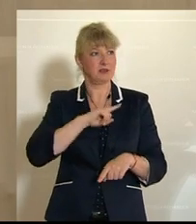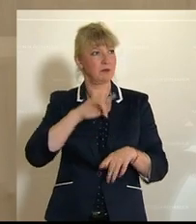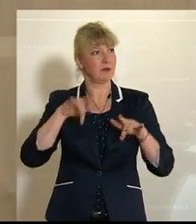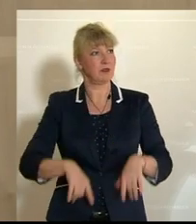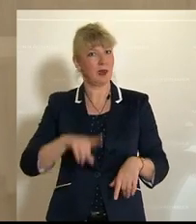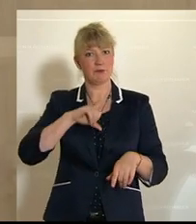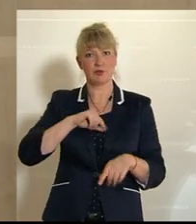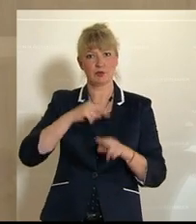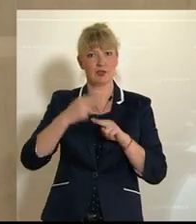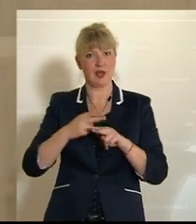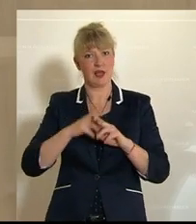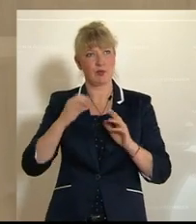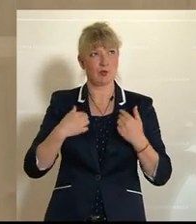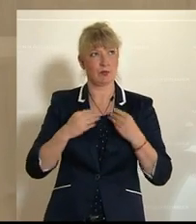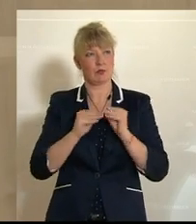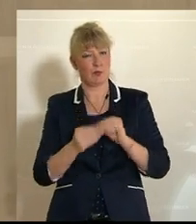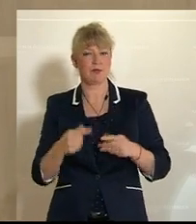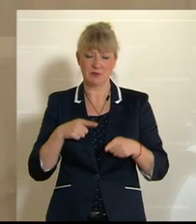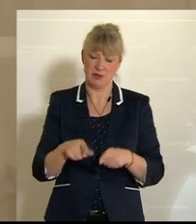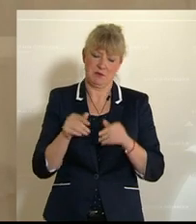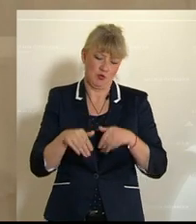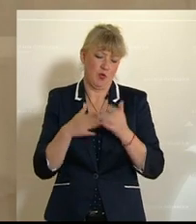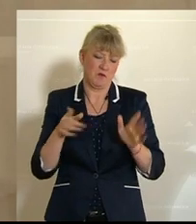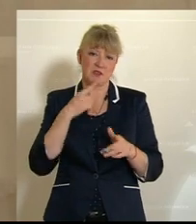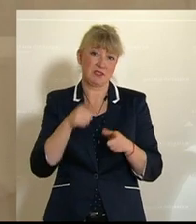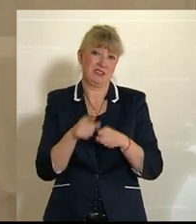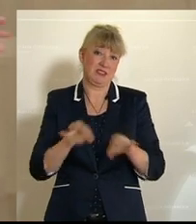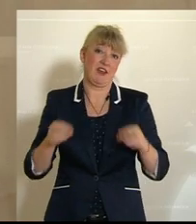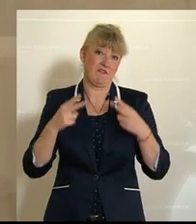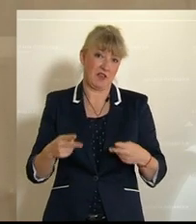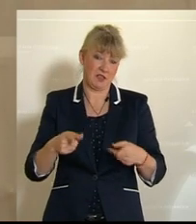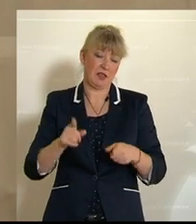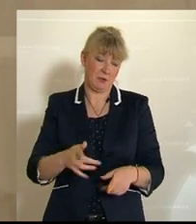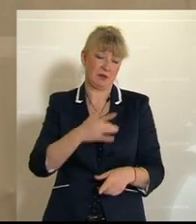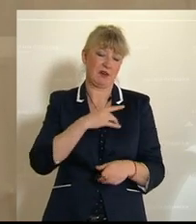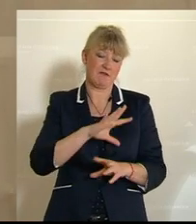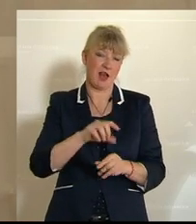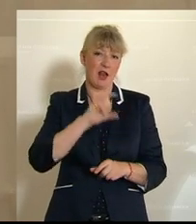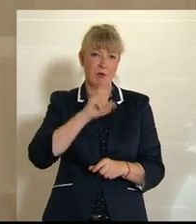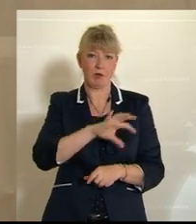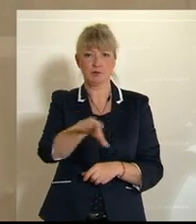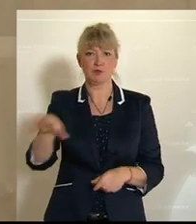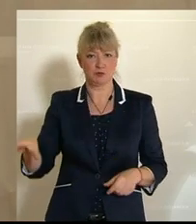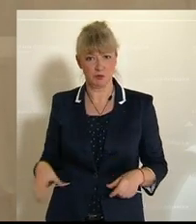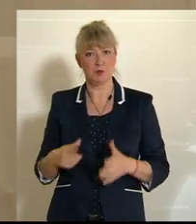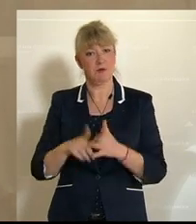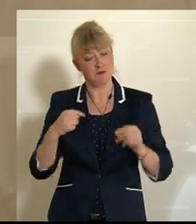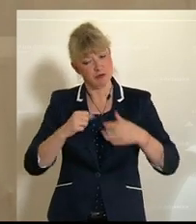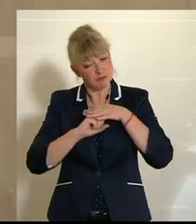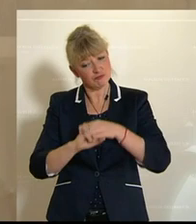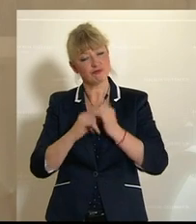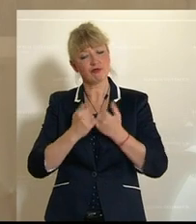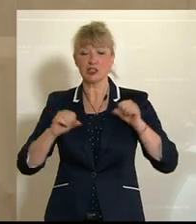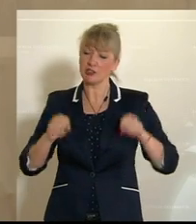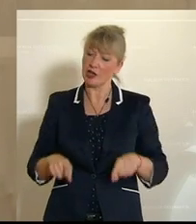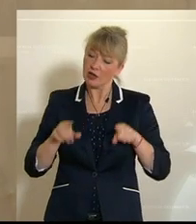beeinträchtigt ist. Ich halte das für enorm wichtig. Und da bedarf es aller Berufsgruppen und da bedarf es auch unseres Zuspruchs und unserer Mitwirkung. Wie können wir